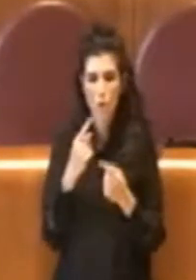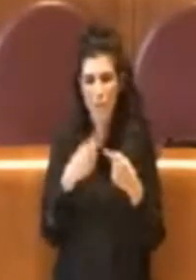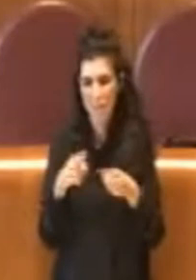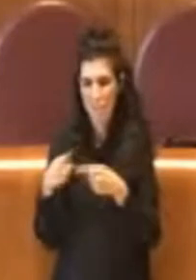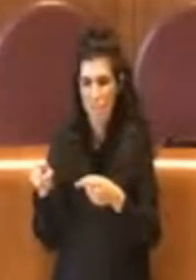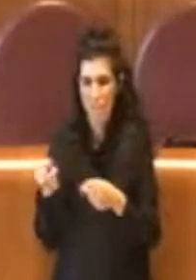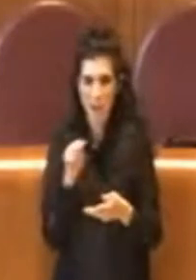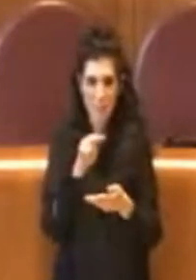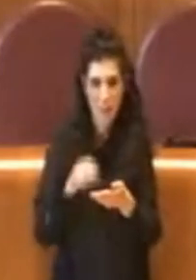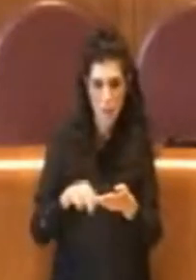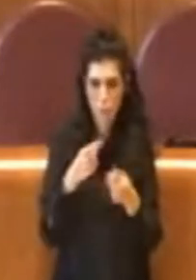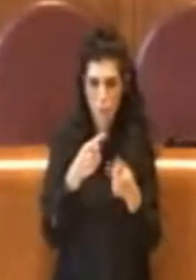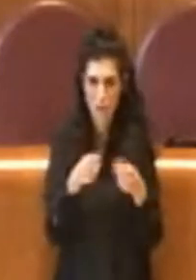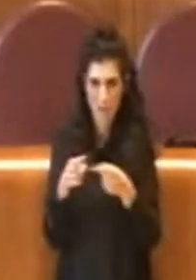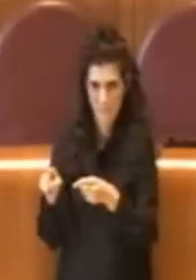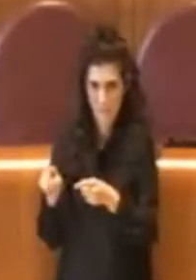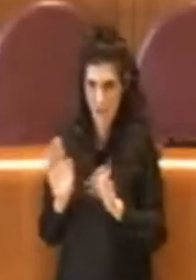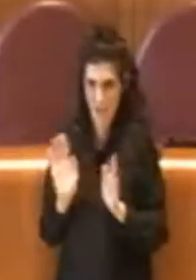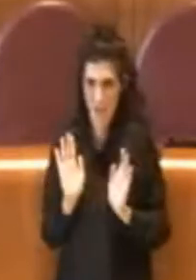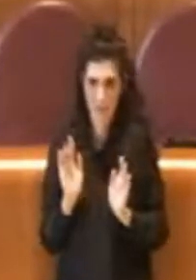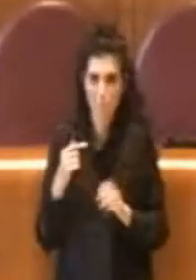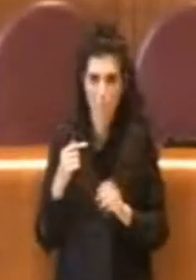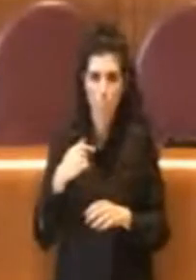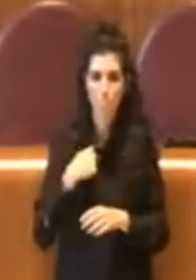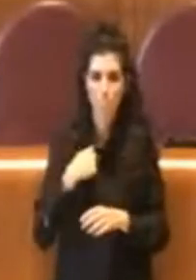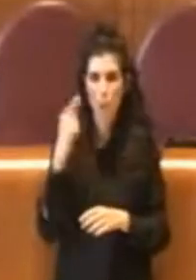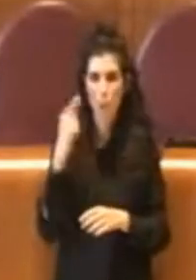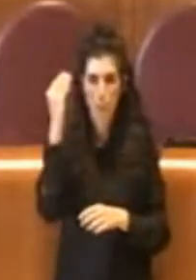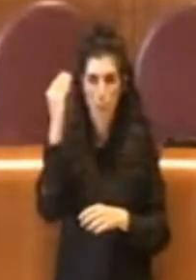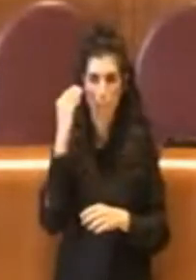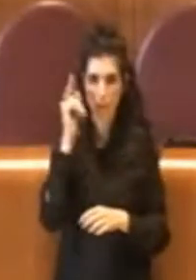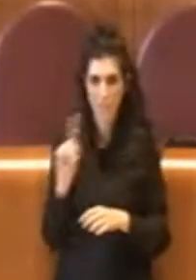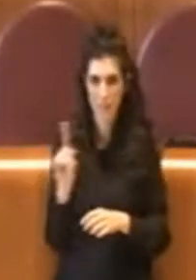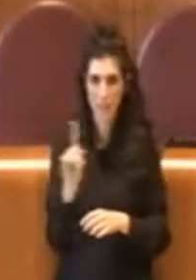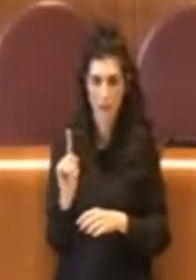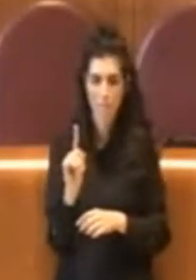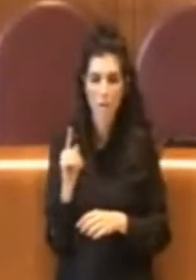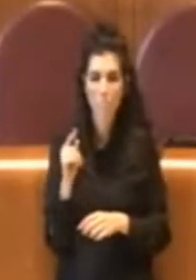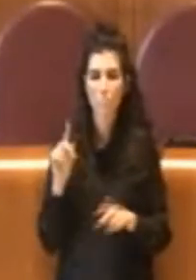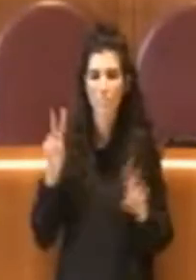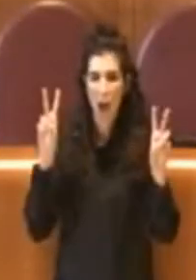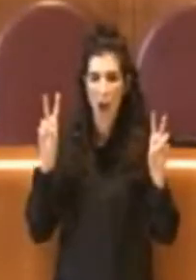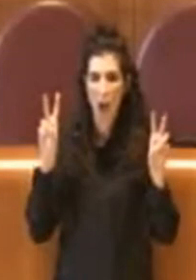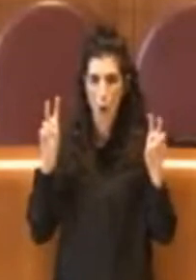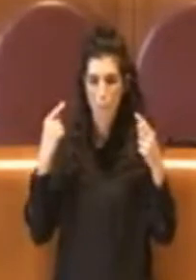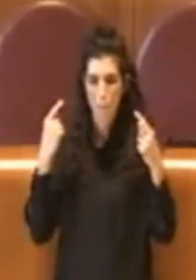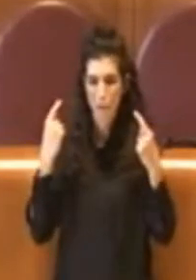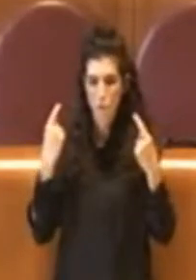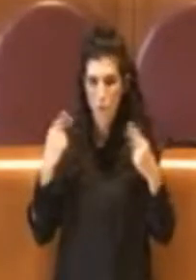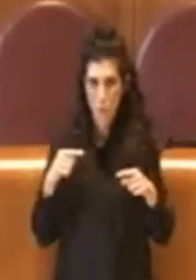Non immaginavo che si potesse avere addirittura su un argomento così